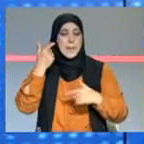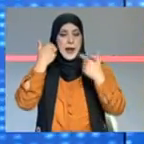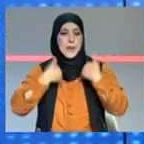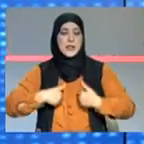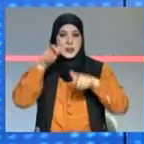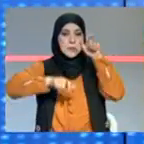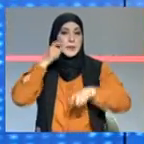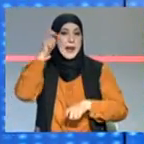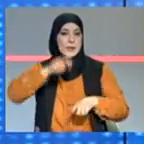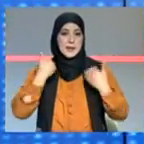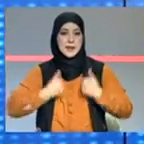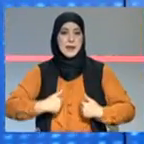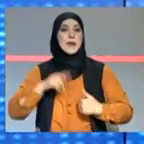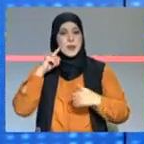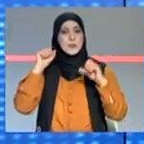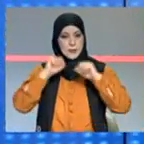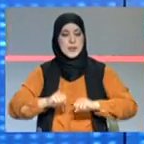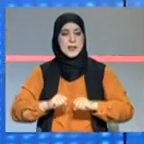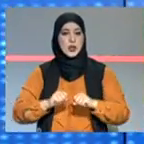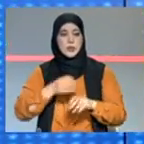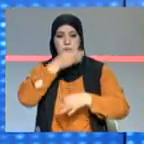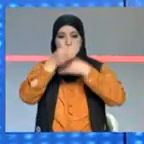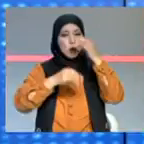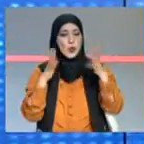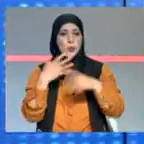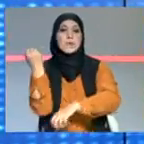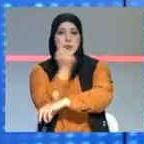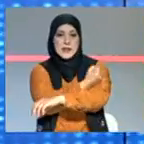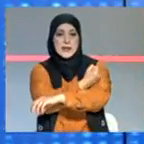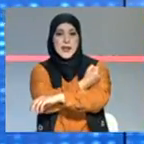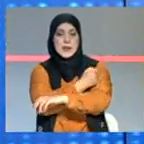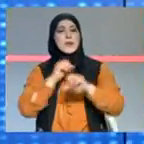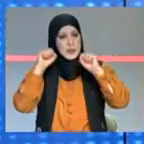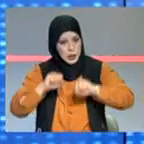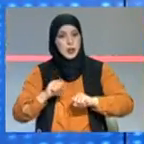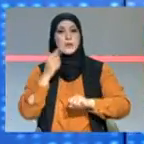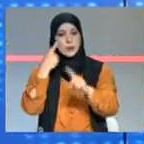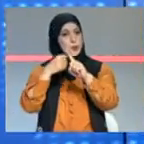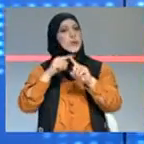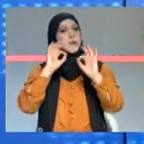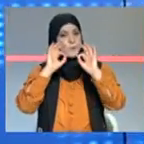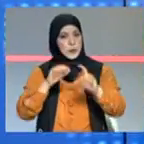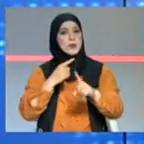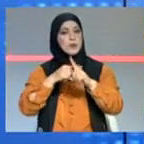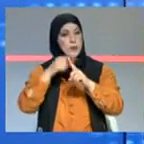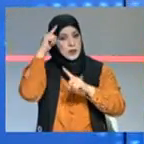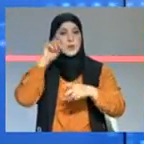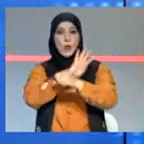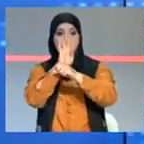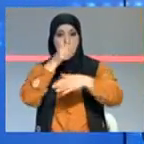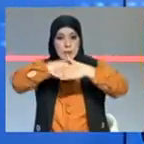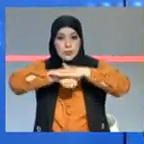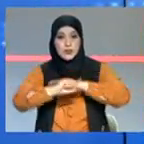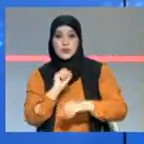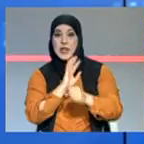وهذا يمكننا بش نقولو اللي التلقيح ينجم يقعد فعال في الفيروس اللي طوا له يدور